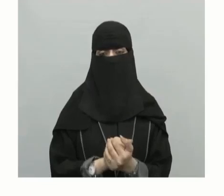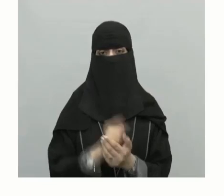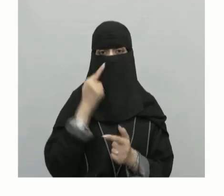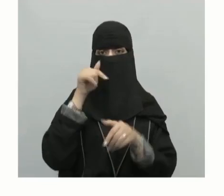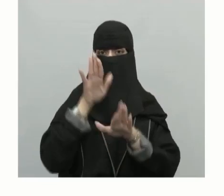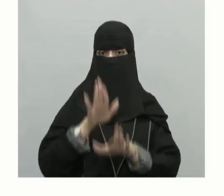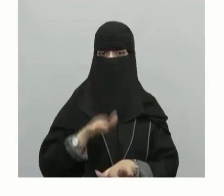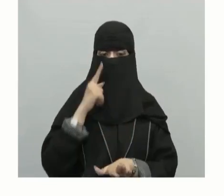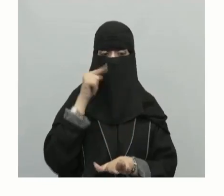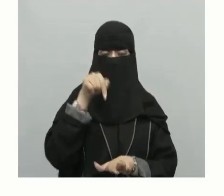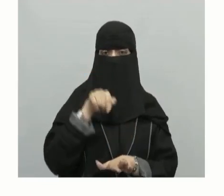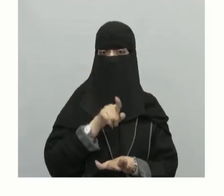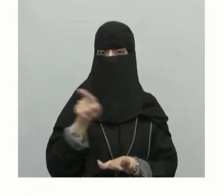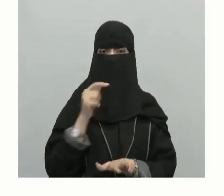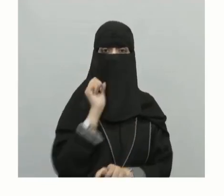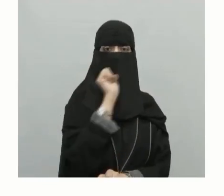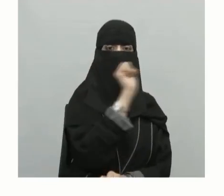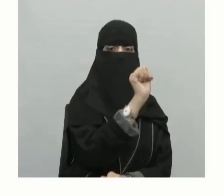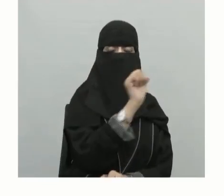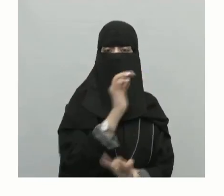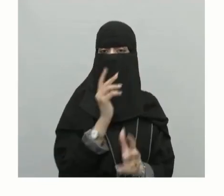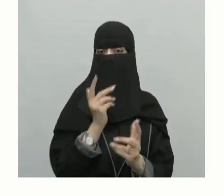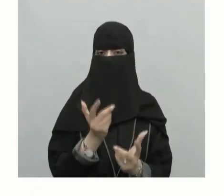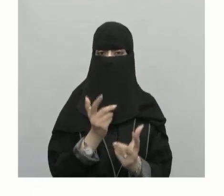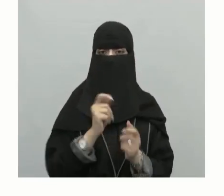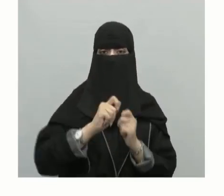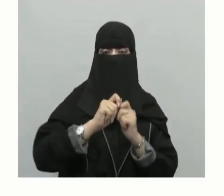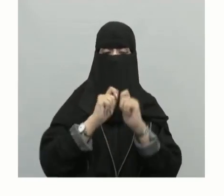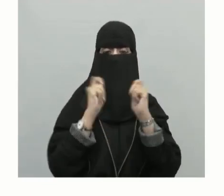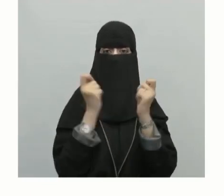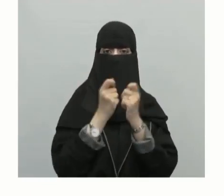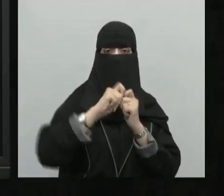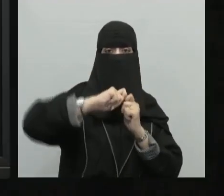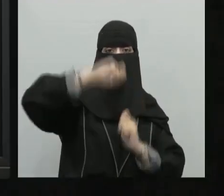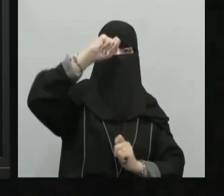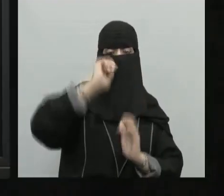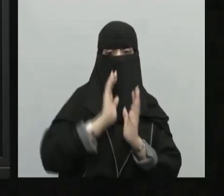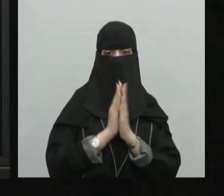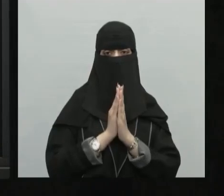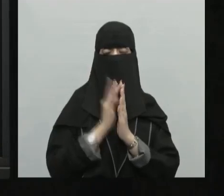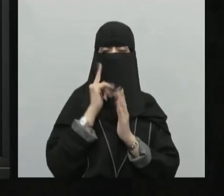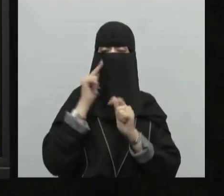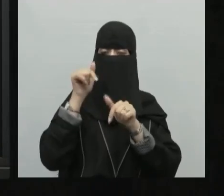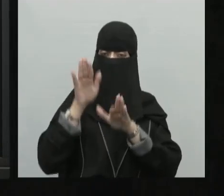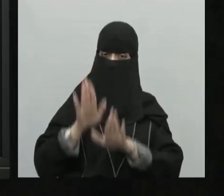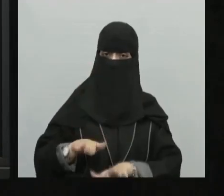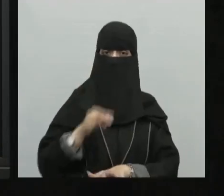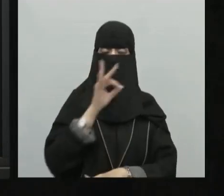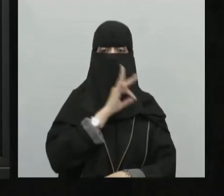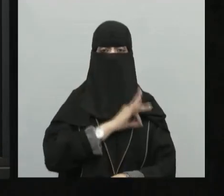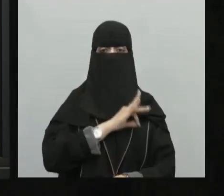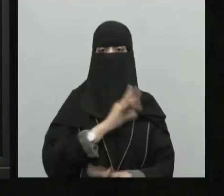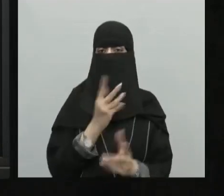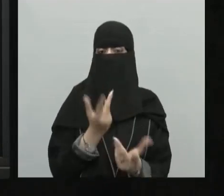الطلاب هذه هي خصائص خطوط الطول أيضا هناك فوائد أبناء